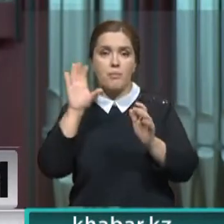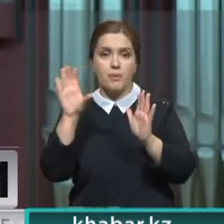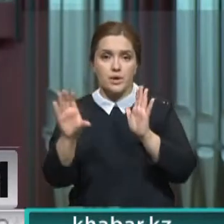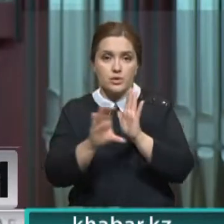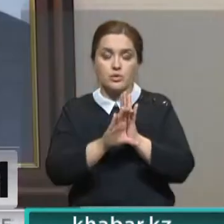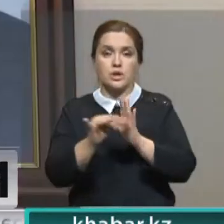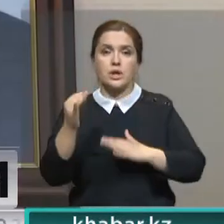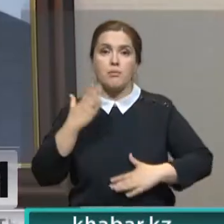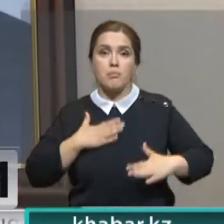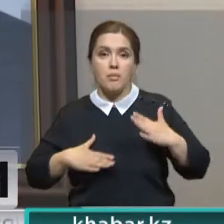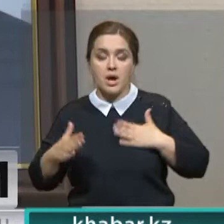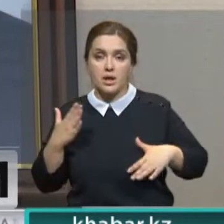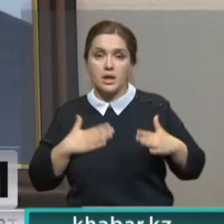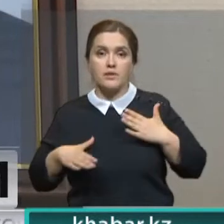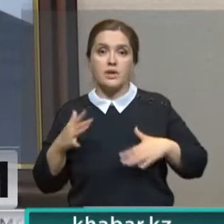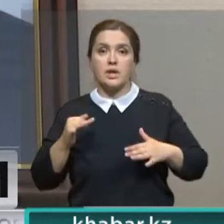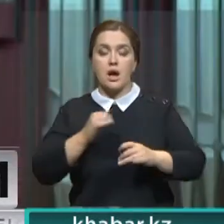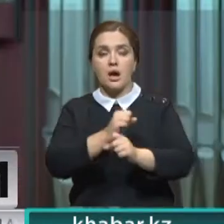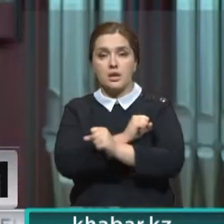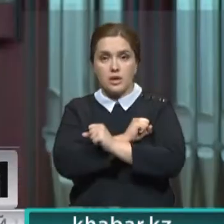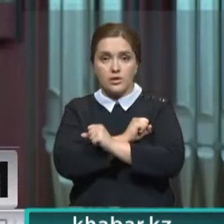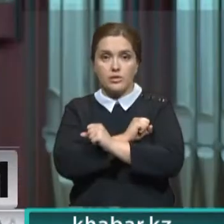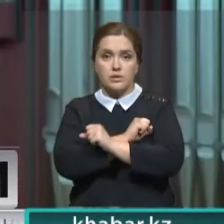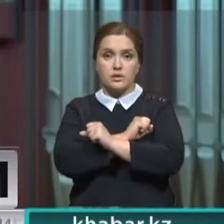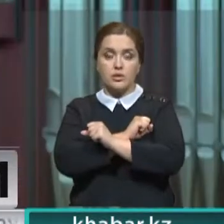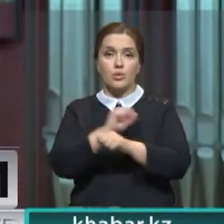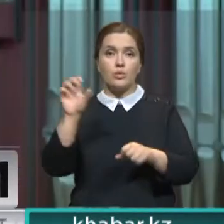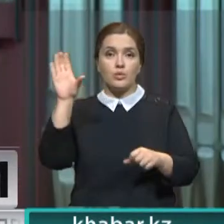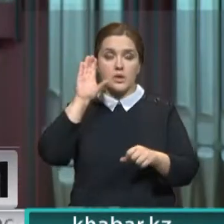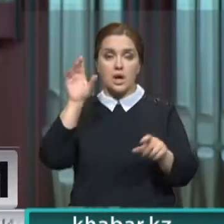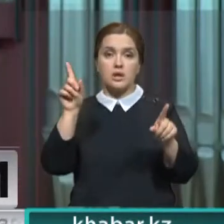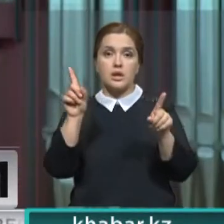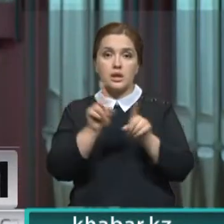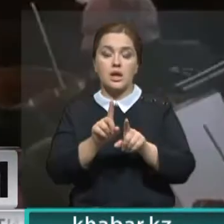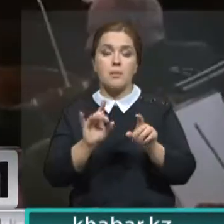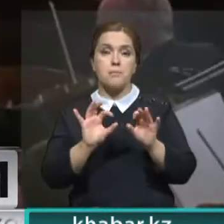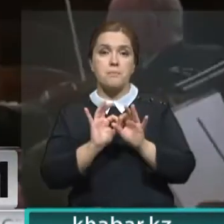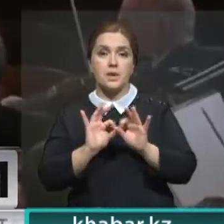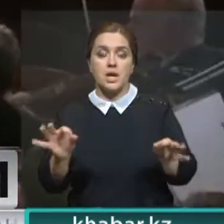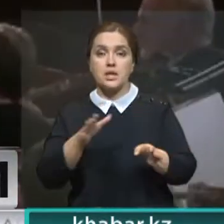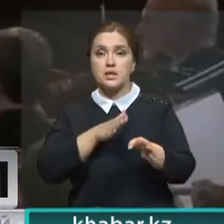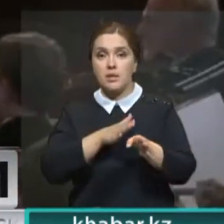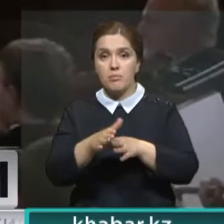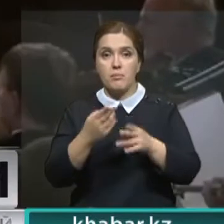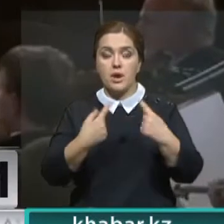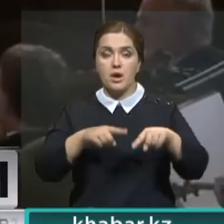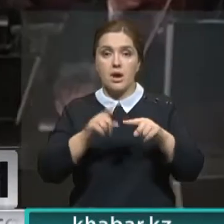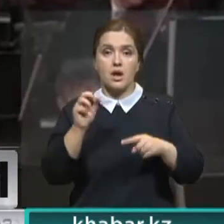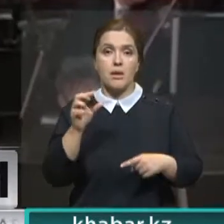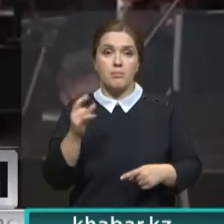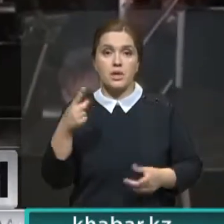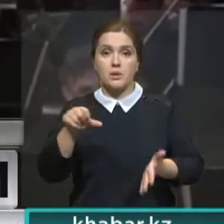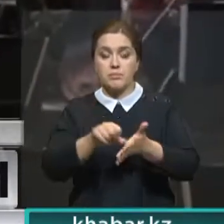и порадоваться, и отдохнуть, услышав такие прекрасные исполнения. Агентство «Хабар» — единственный